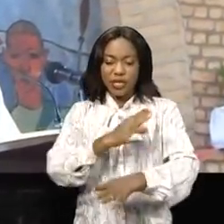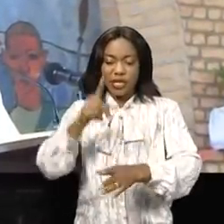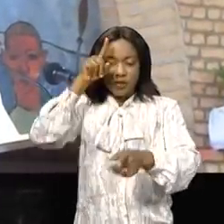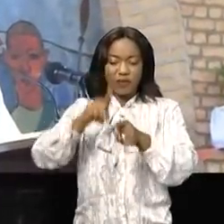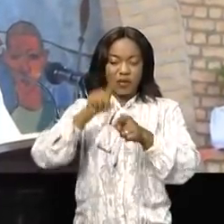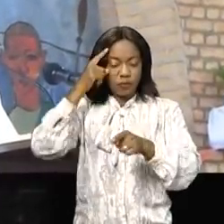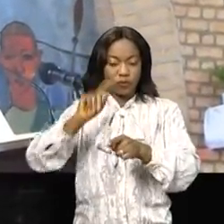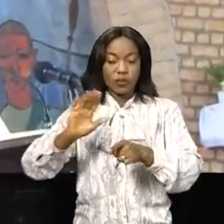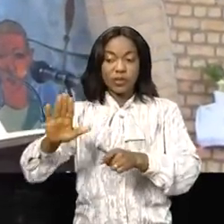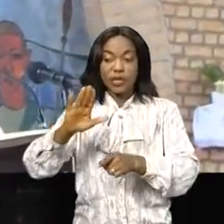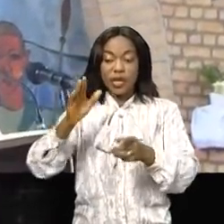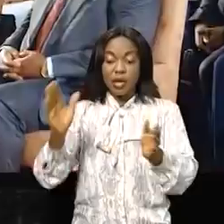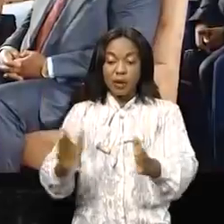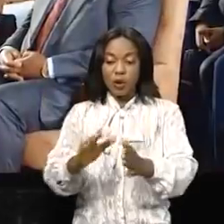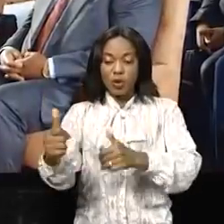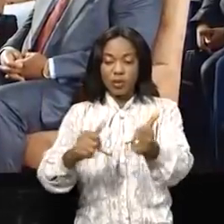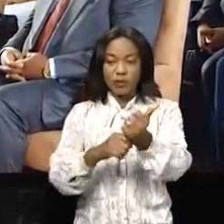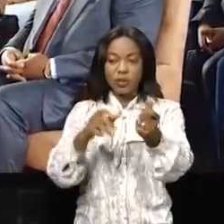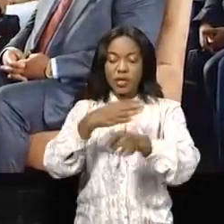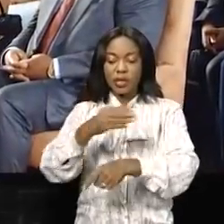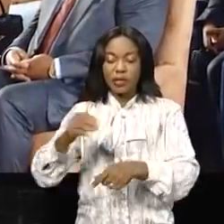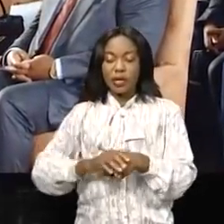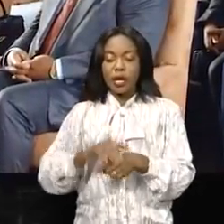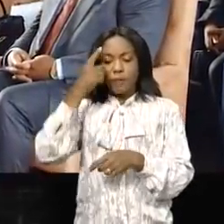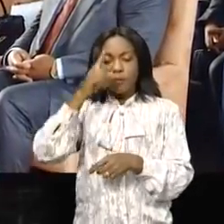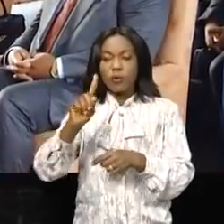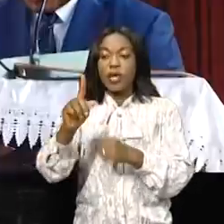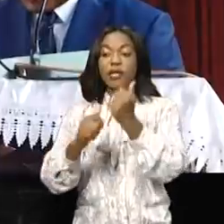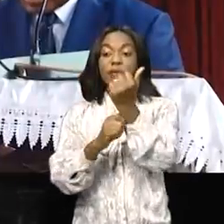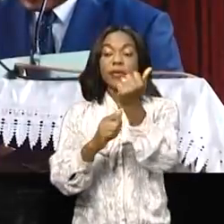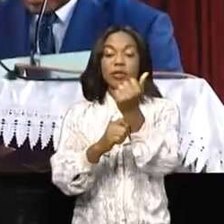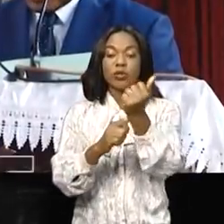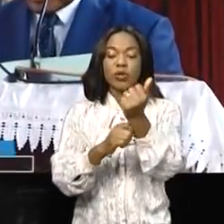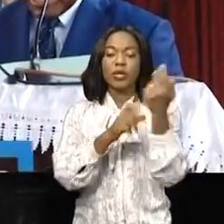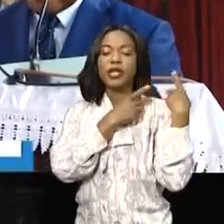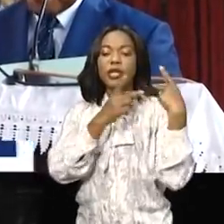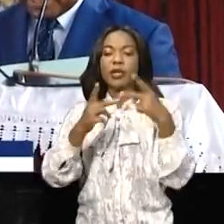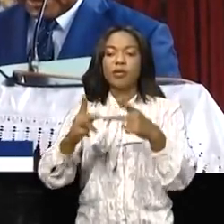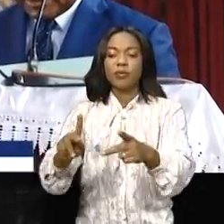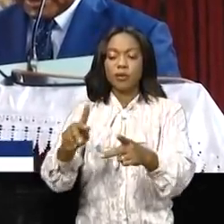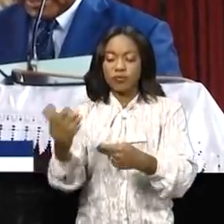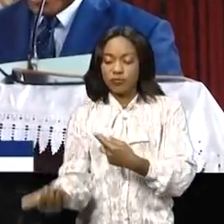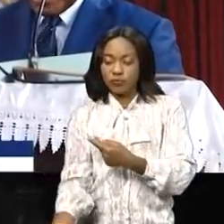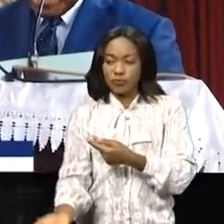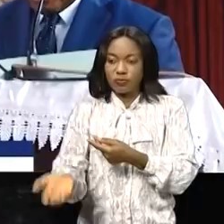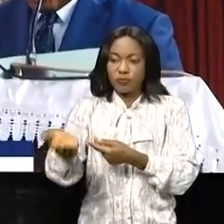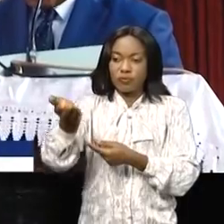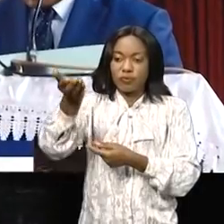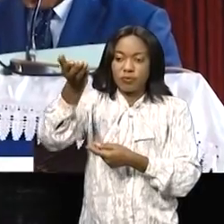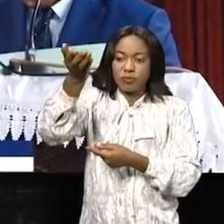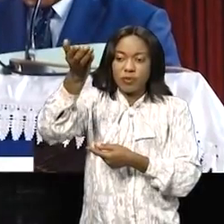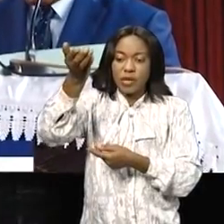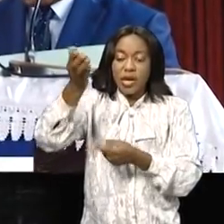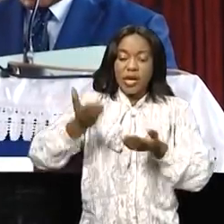'il fut pour ses brébis et membres de la famille. Pour un homme qui, depuis sa tante enfance, a